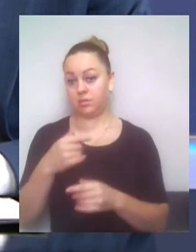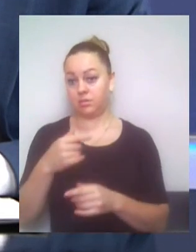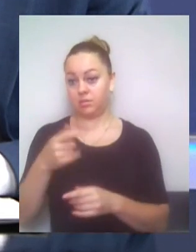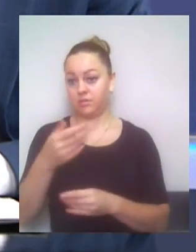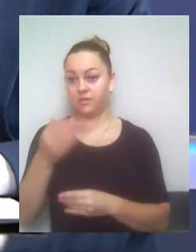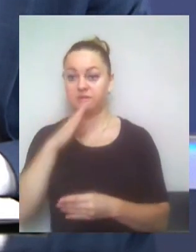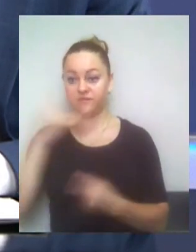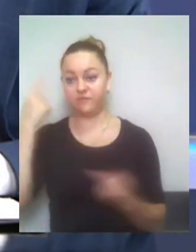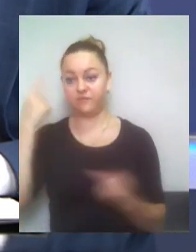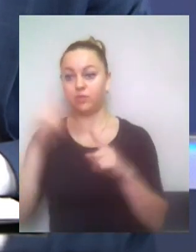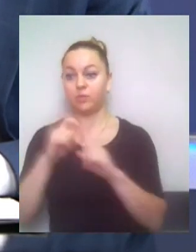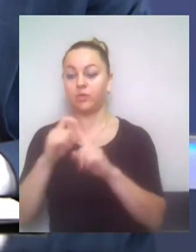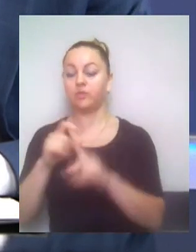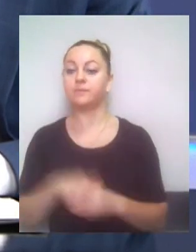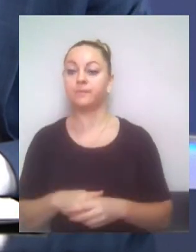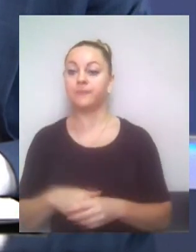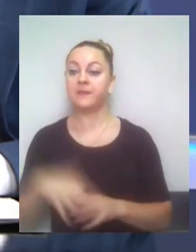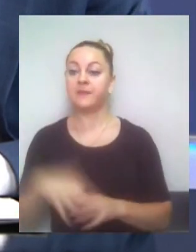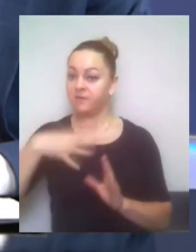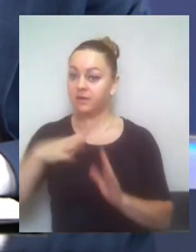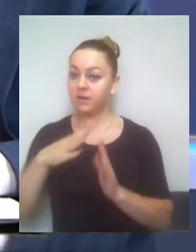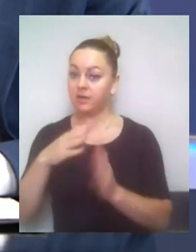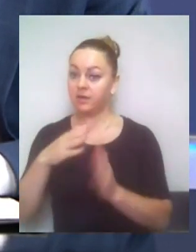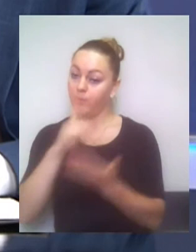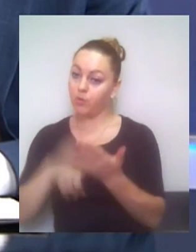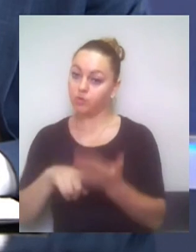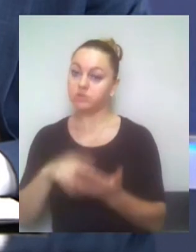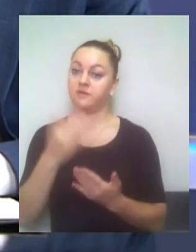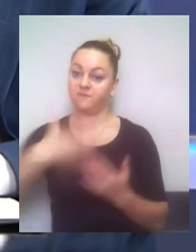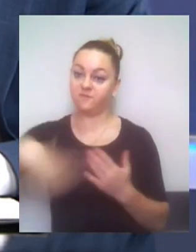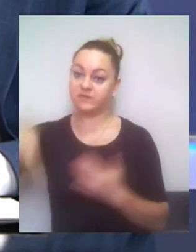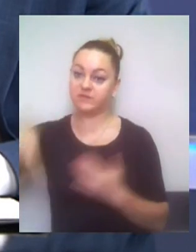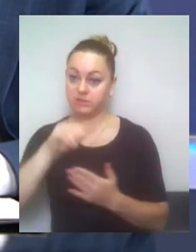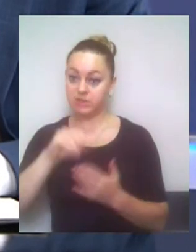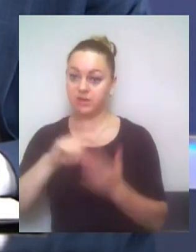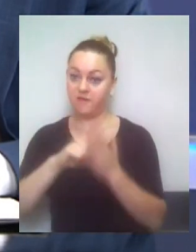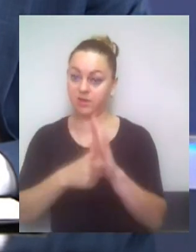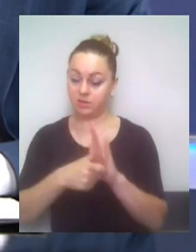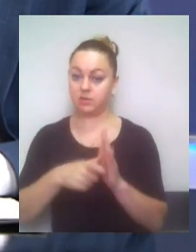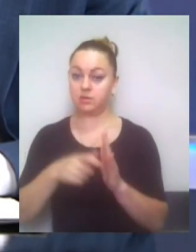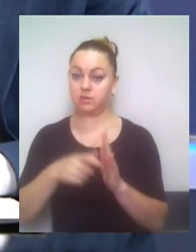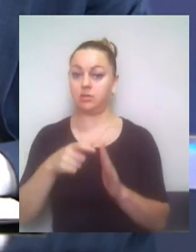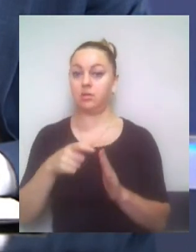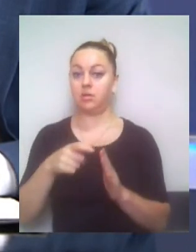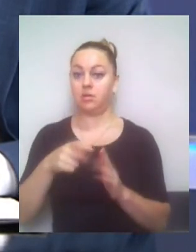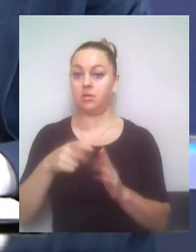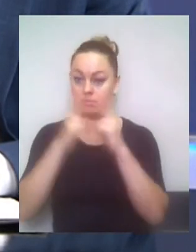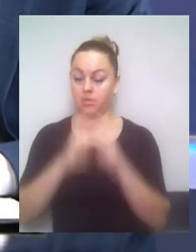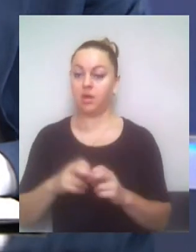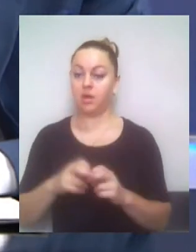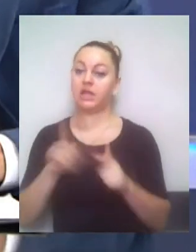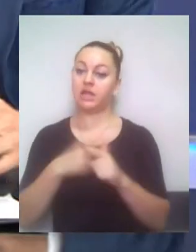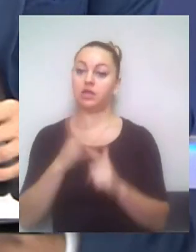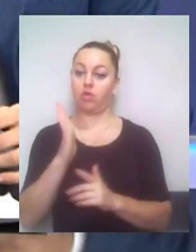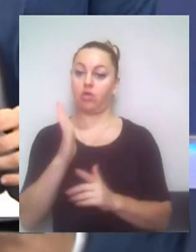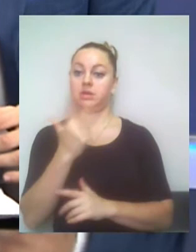досліджувалися всі квартири, які повинні, чи лише, от ви сказали, три-чотири, якусь таку невизначену цифру? Справа в тому, що лише